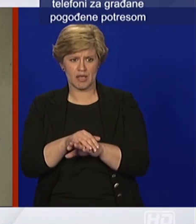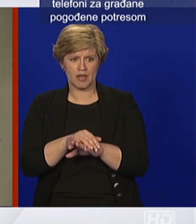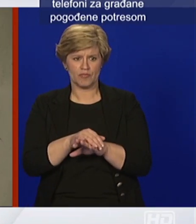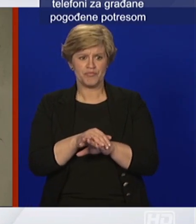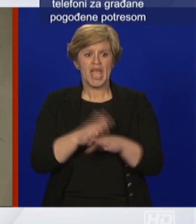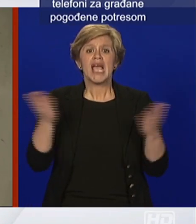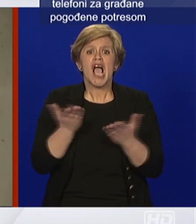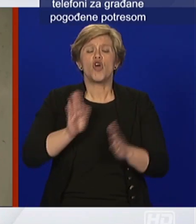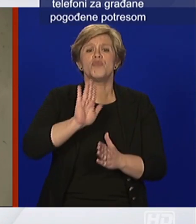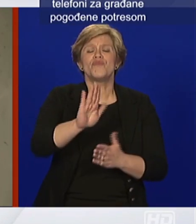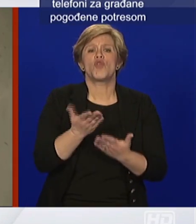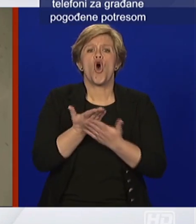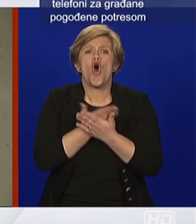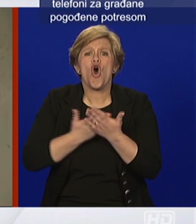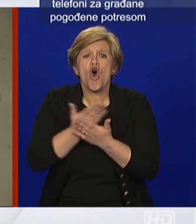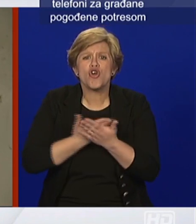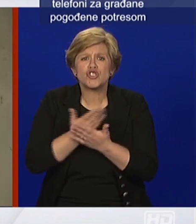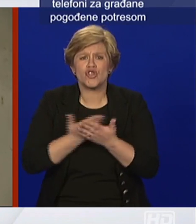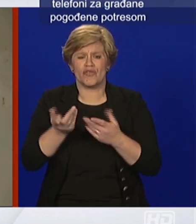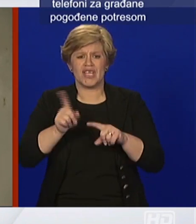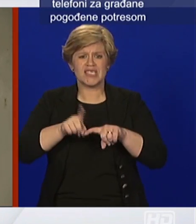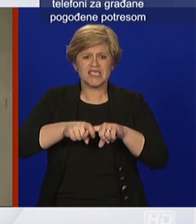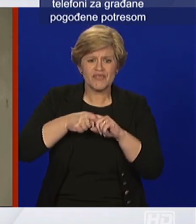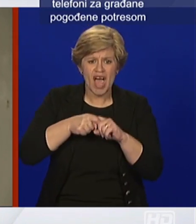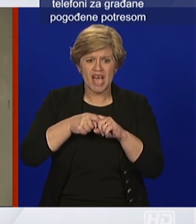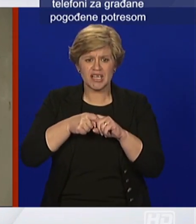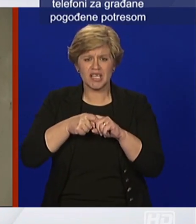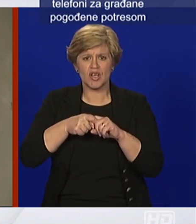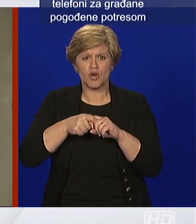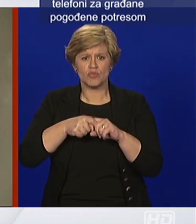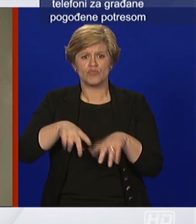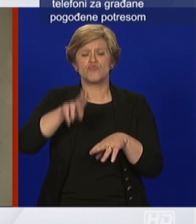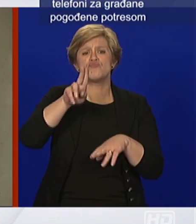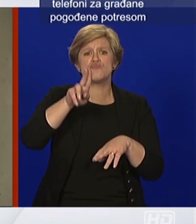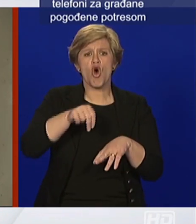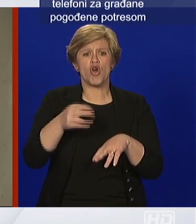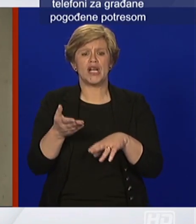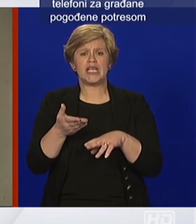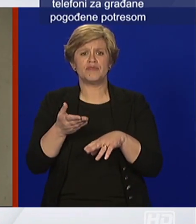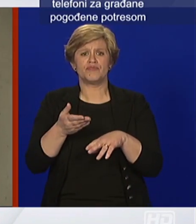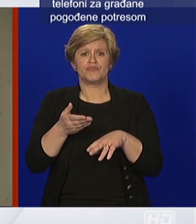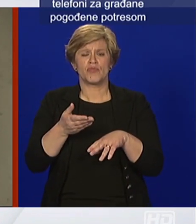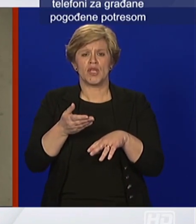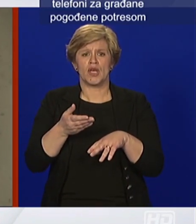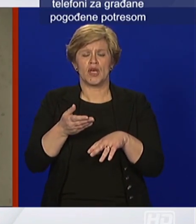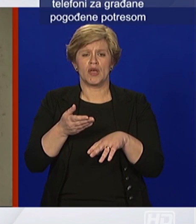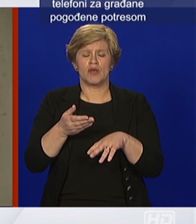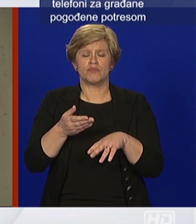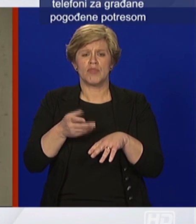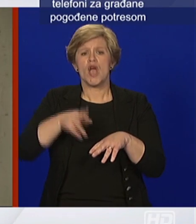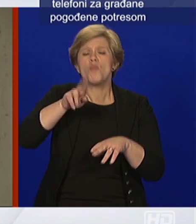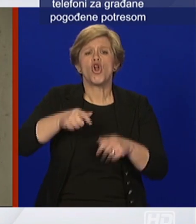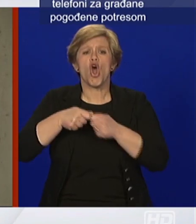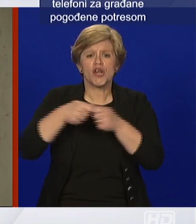stvari i postupke primjenjivali u organizaciji života u svojim stanovima i